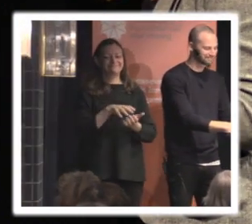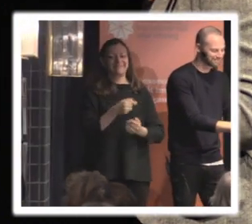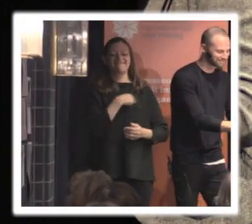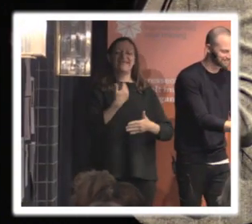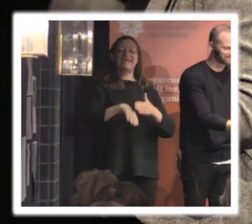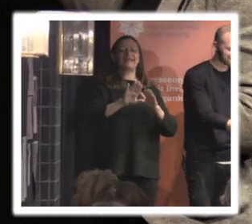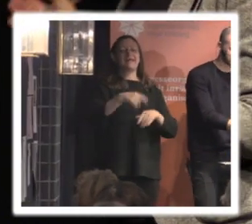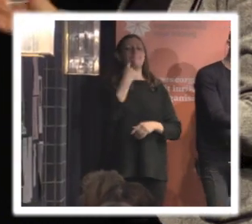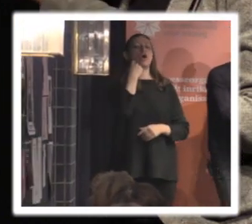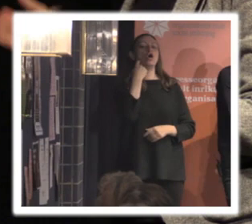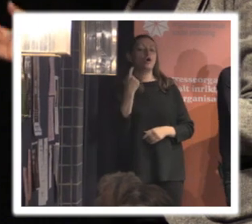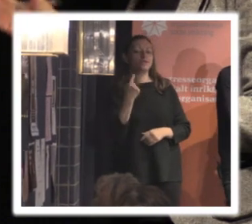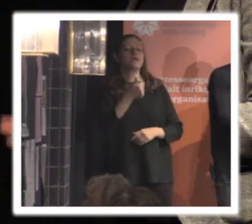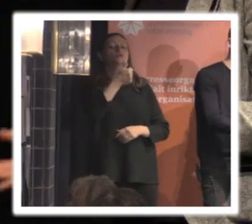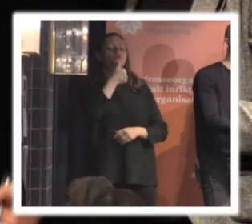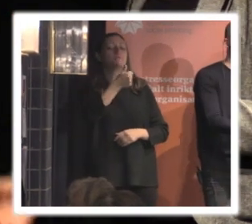har liksom redan hört den